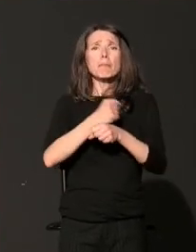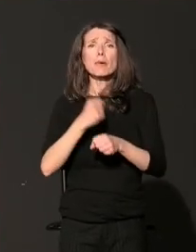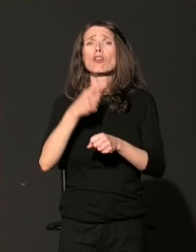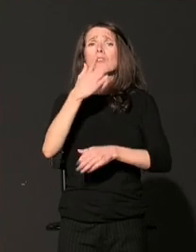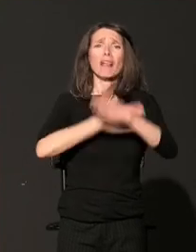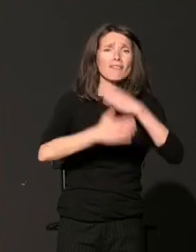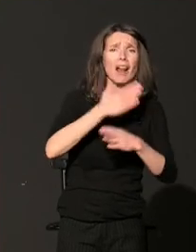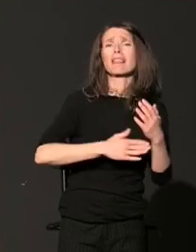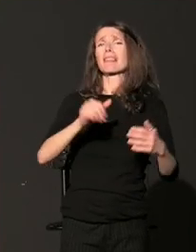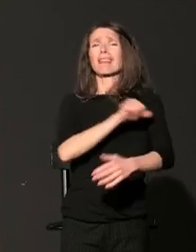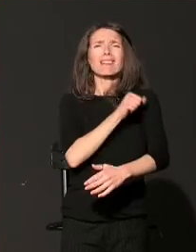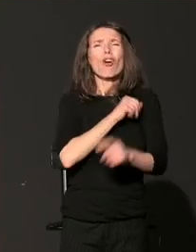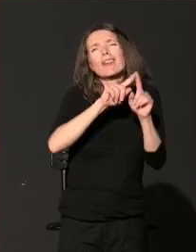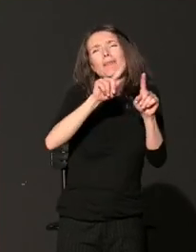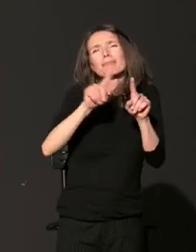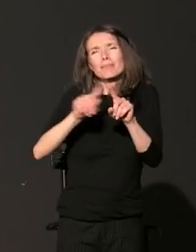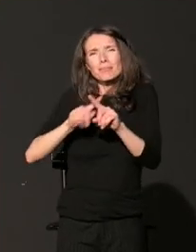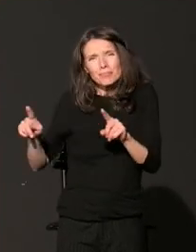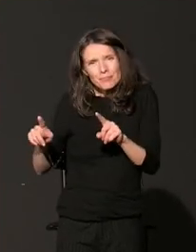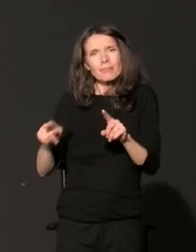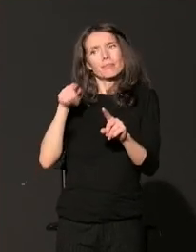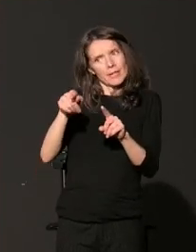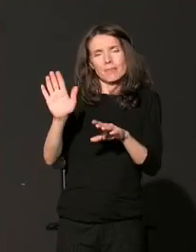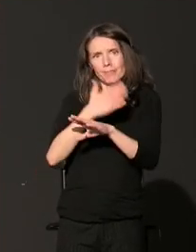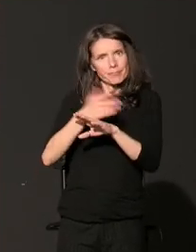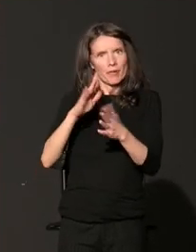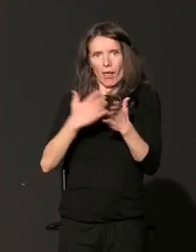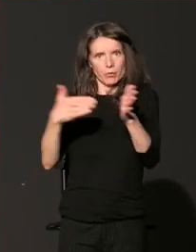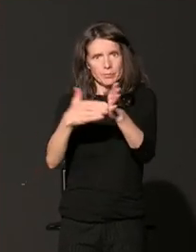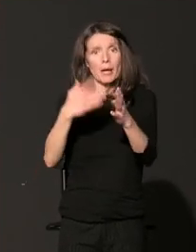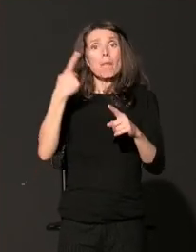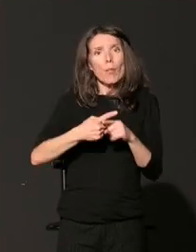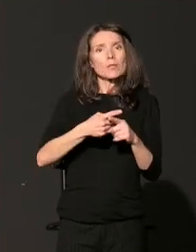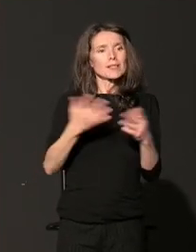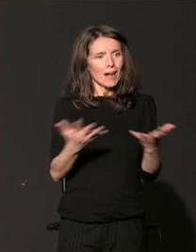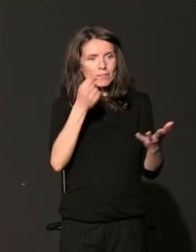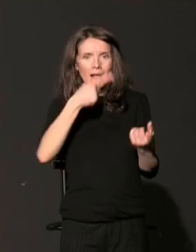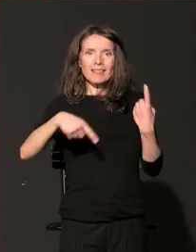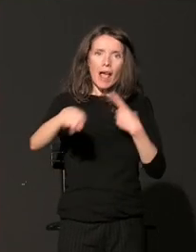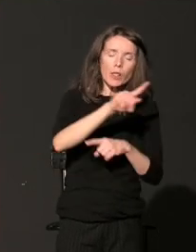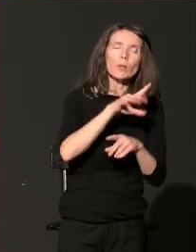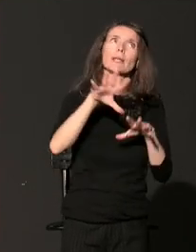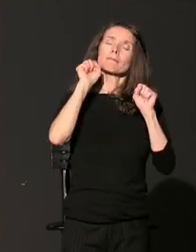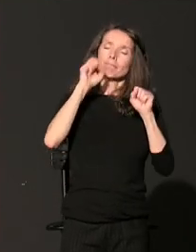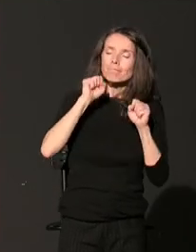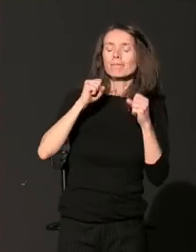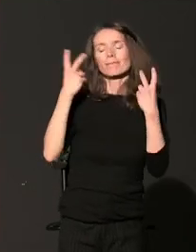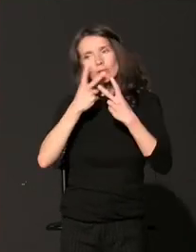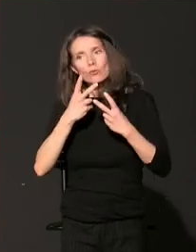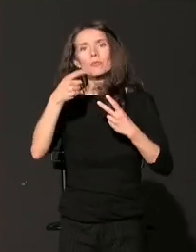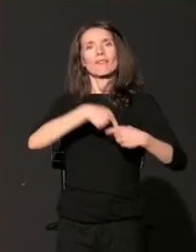starosti i sl. kao i razvoj empatije i solidarnosti kod građana. Imao sam i to zadovoljstvo